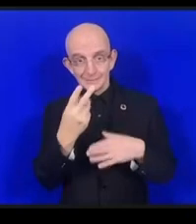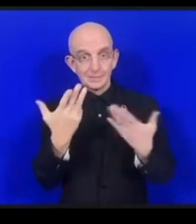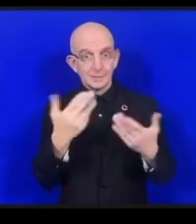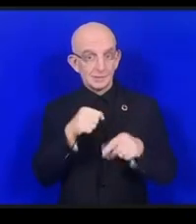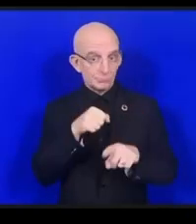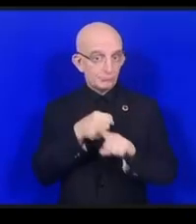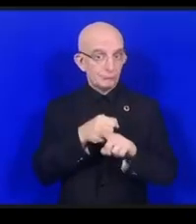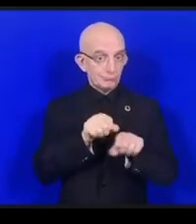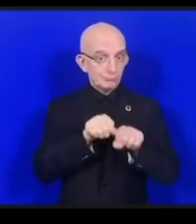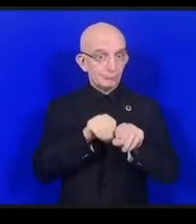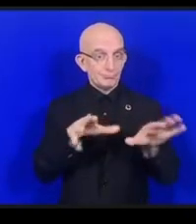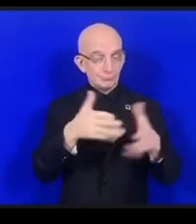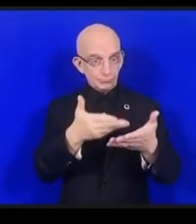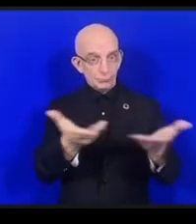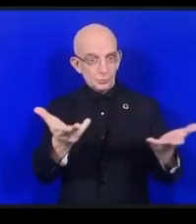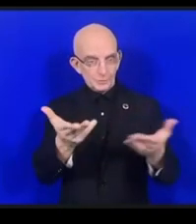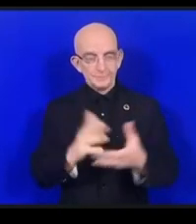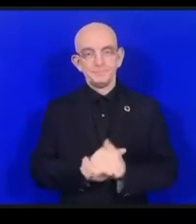ありがとうございます